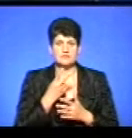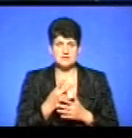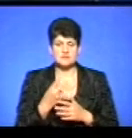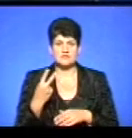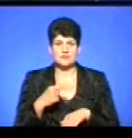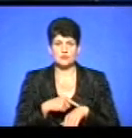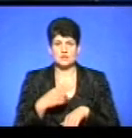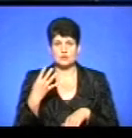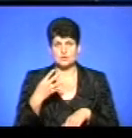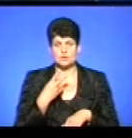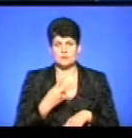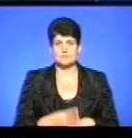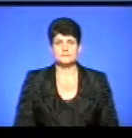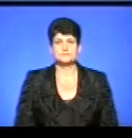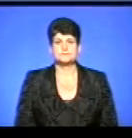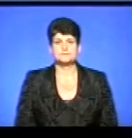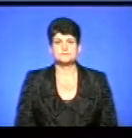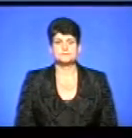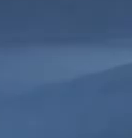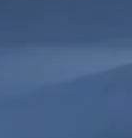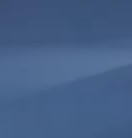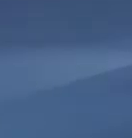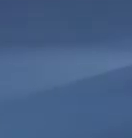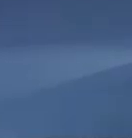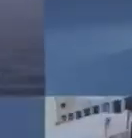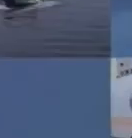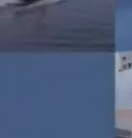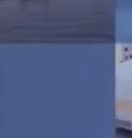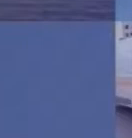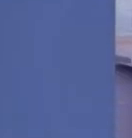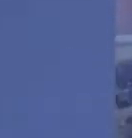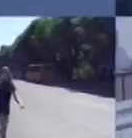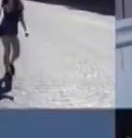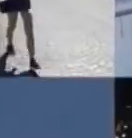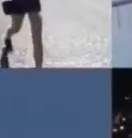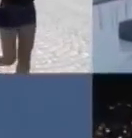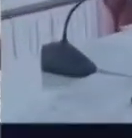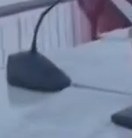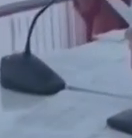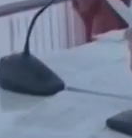.40. Побачимось. Дивіться. Дивіться.